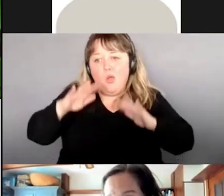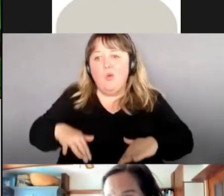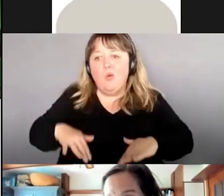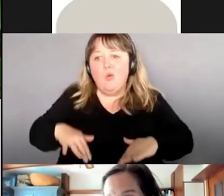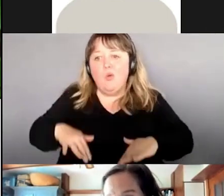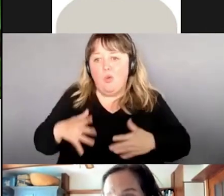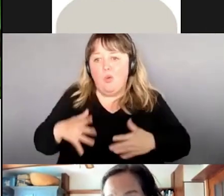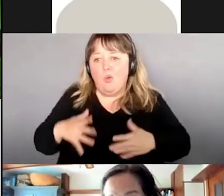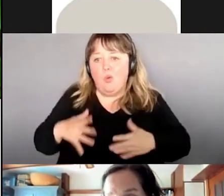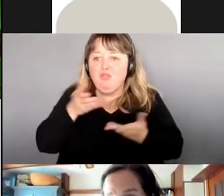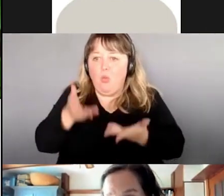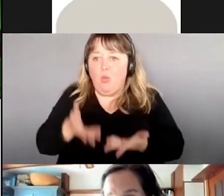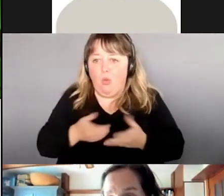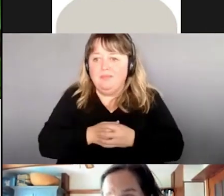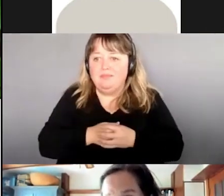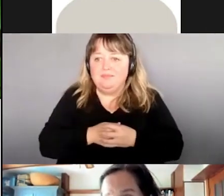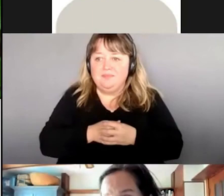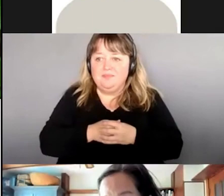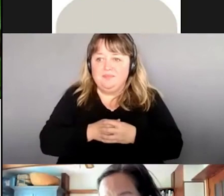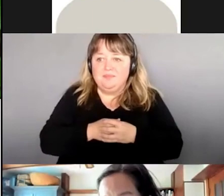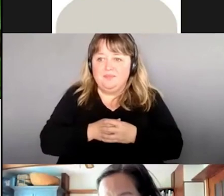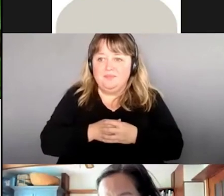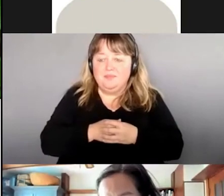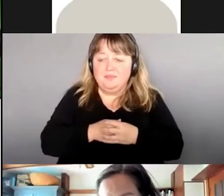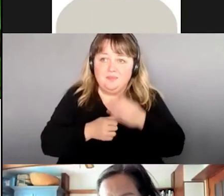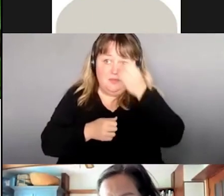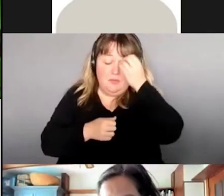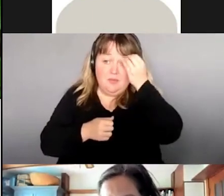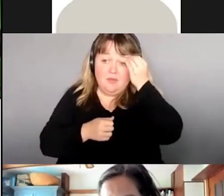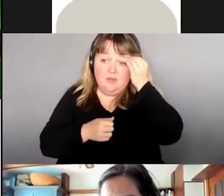qu'on a, malheureusement, dans notre corps.